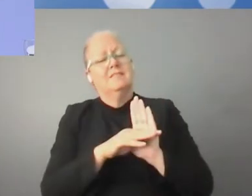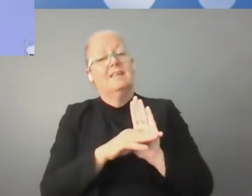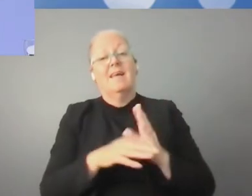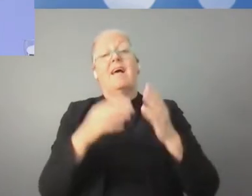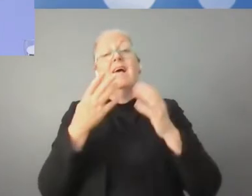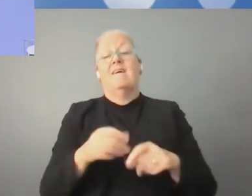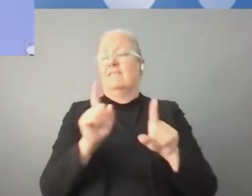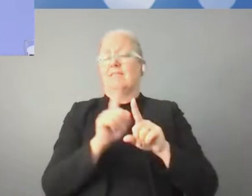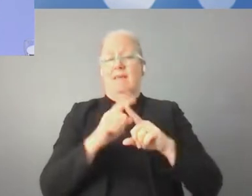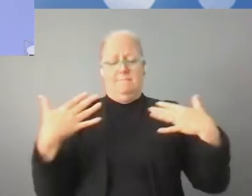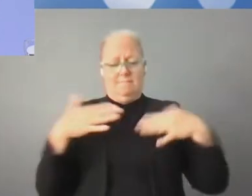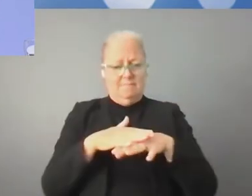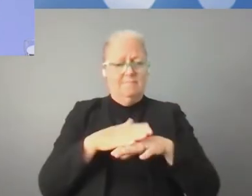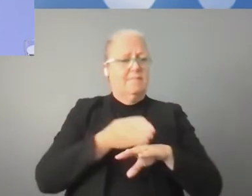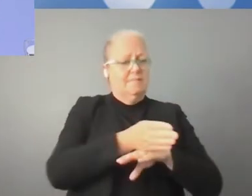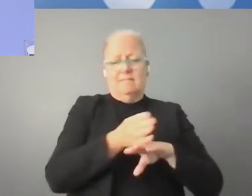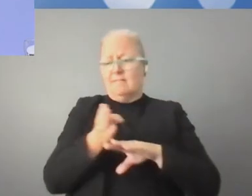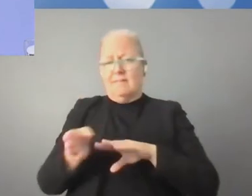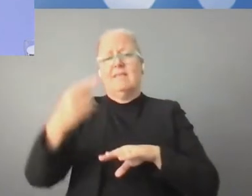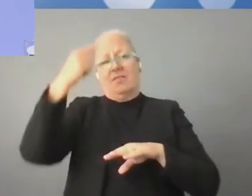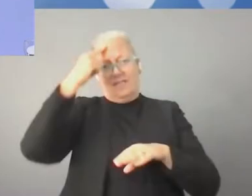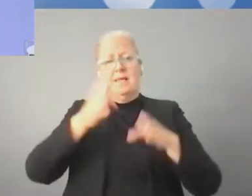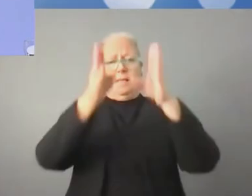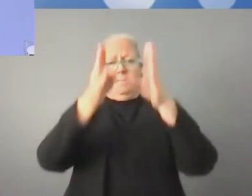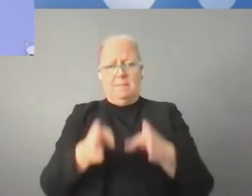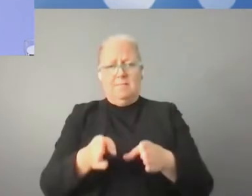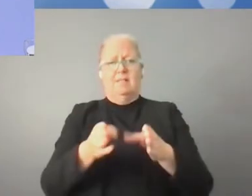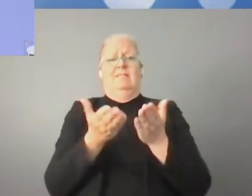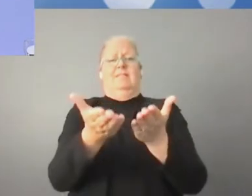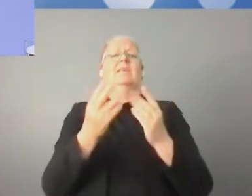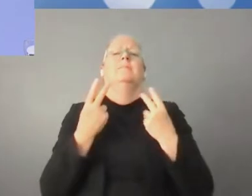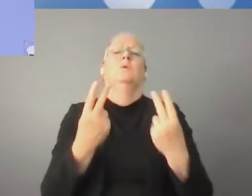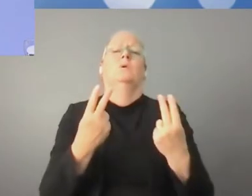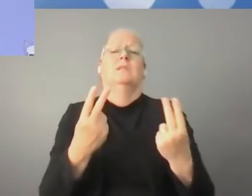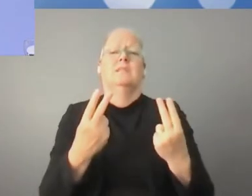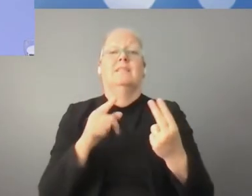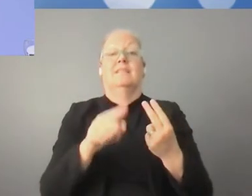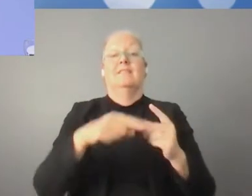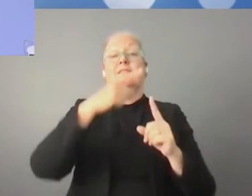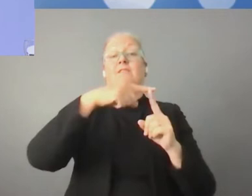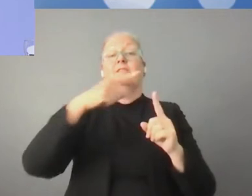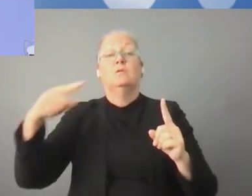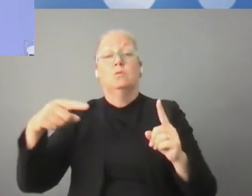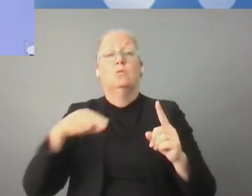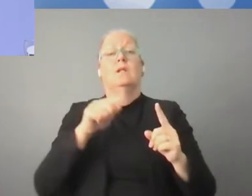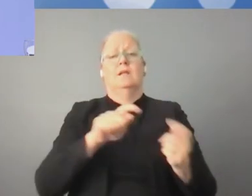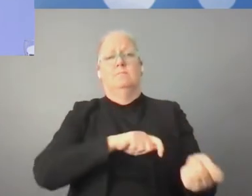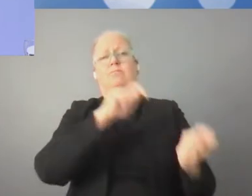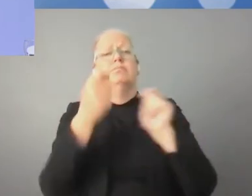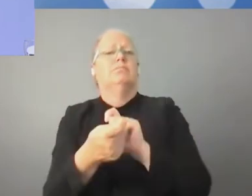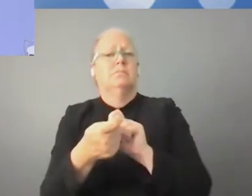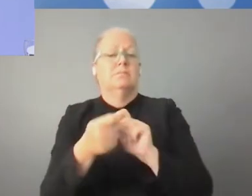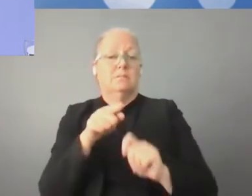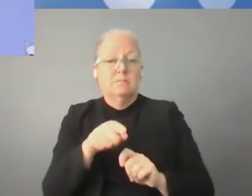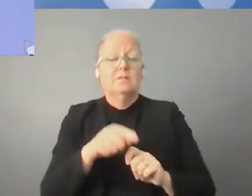pojawiające się najważniejsze wątki dotyczące technologii i transformacji cyfrowej, która stawia